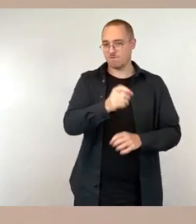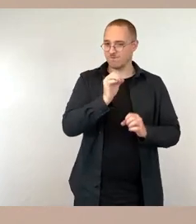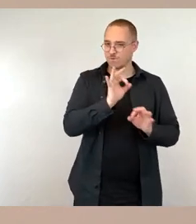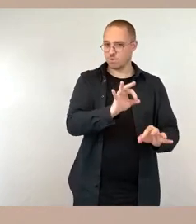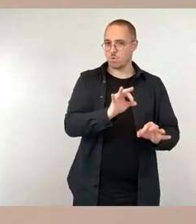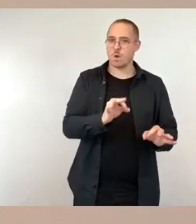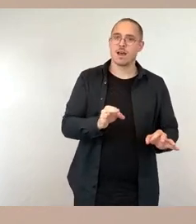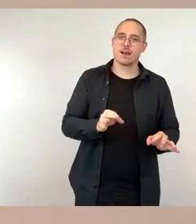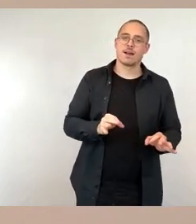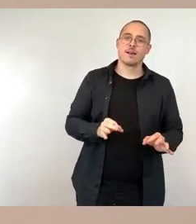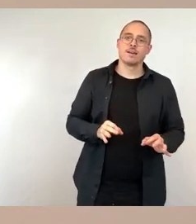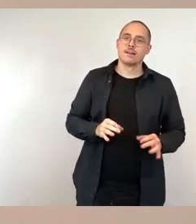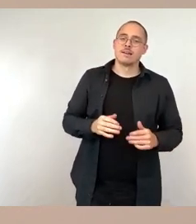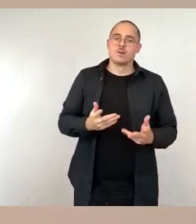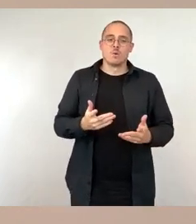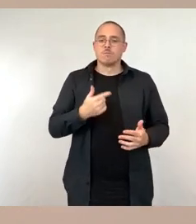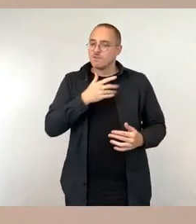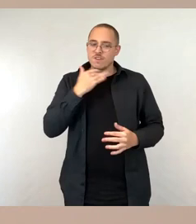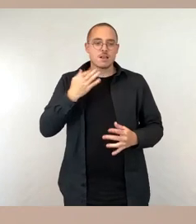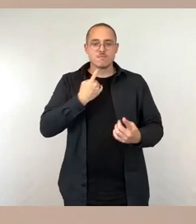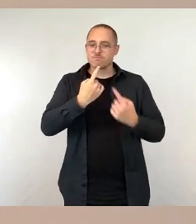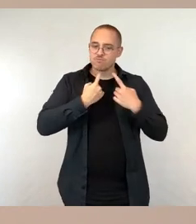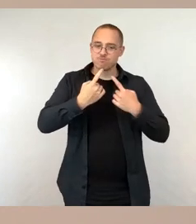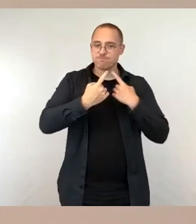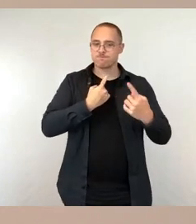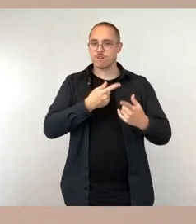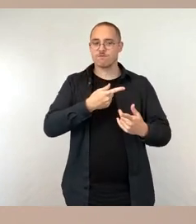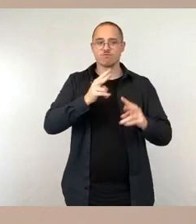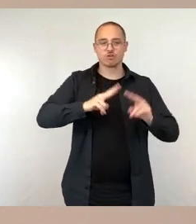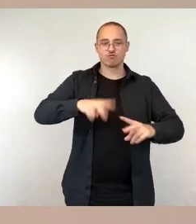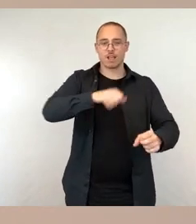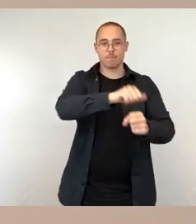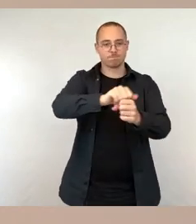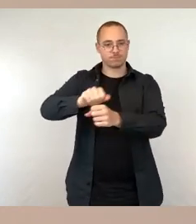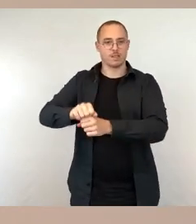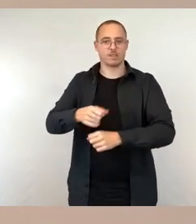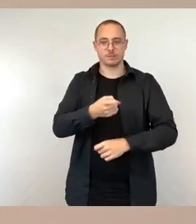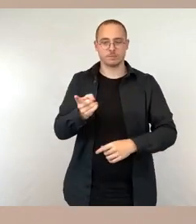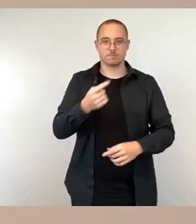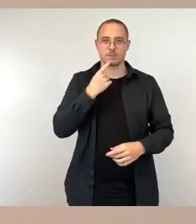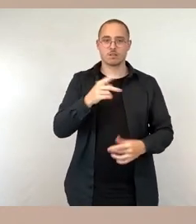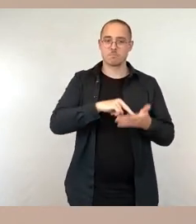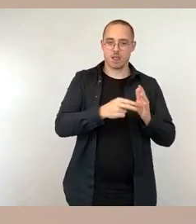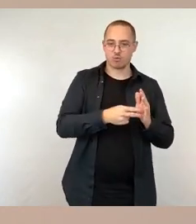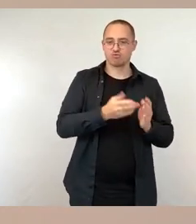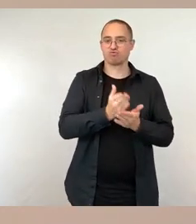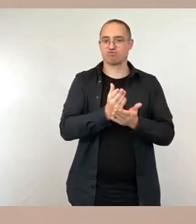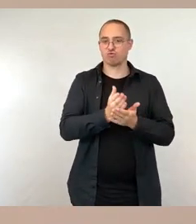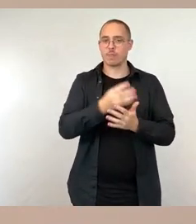mit verschiedenen Ämtern der Stadtverwaltung. Die Planungen wurden auch in der Gestaltungskommission mehrfach vorgestellt und diskutiert.